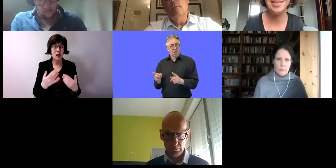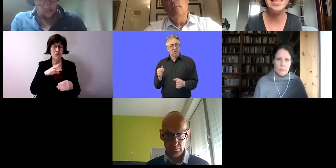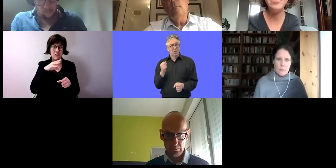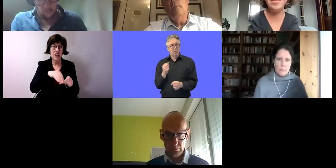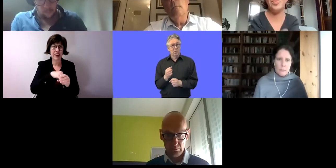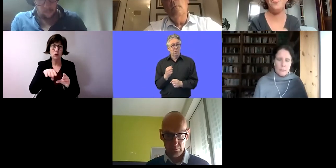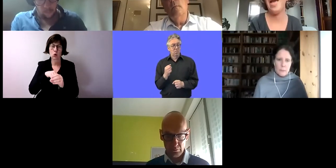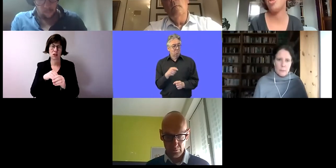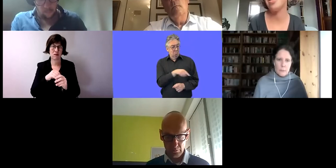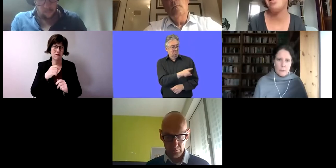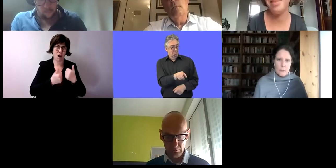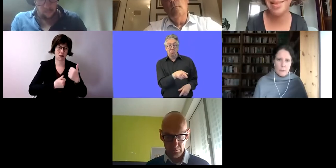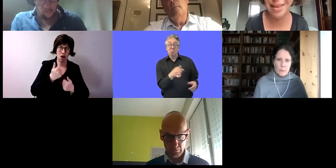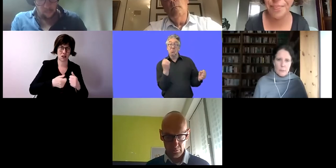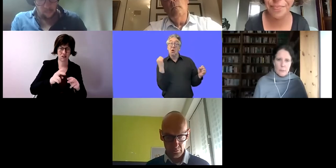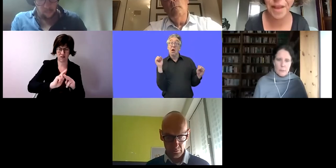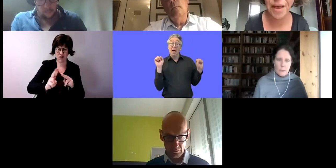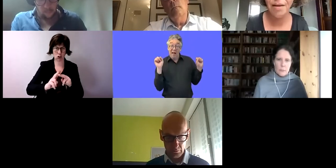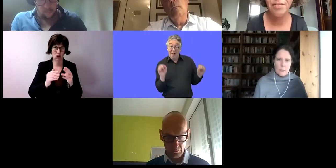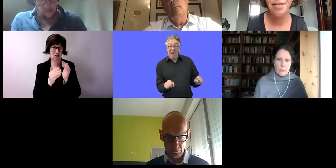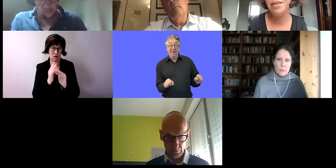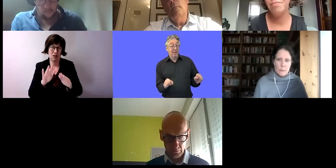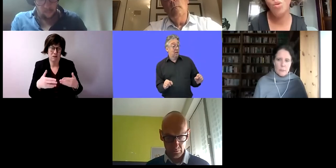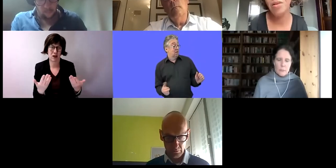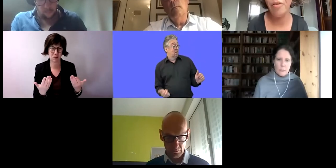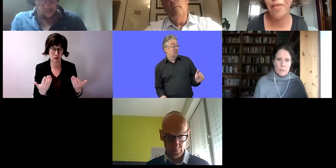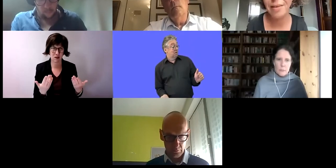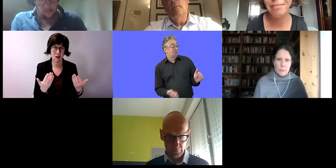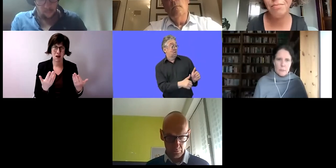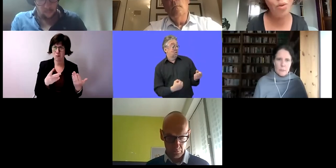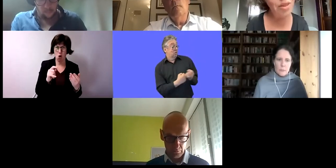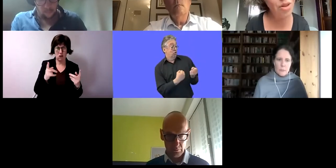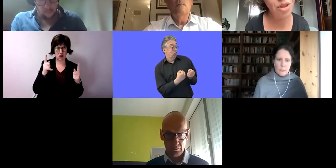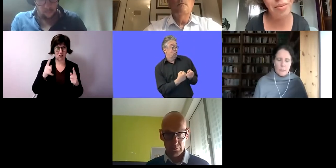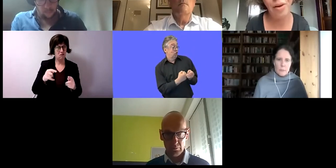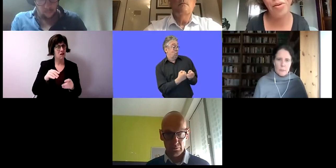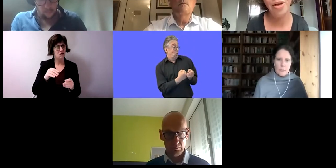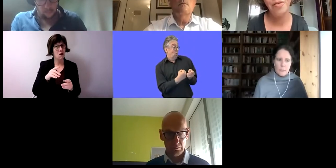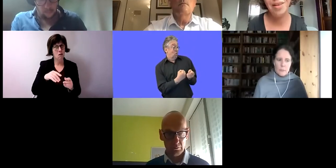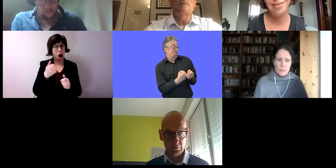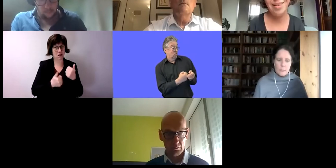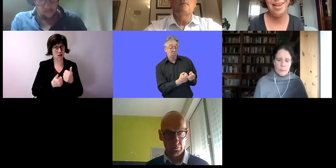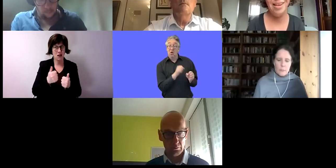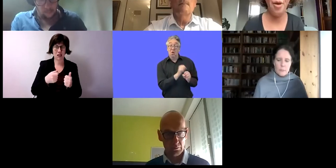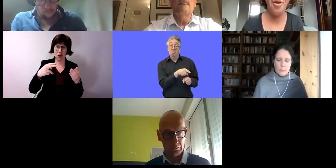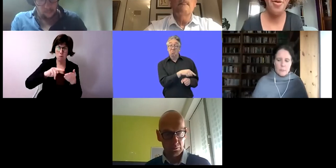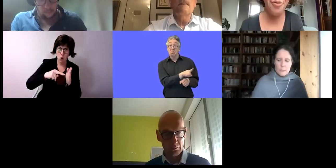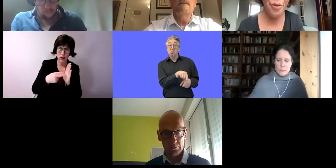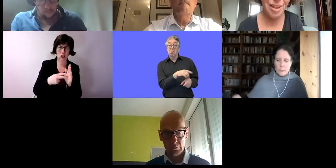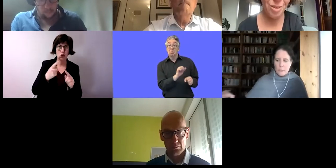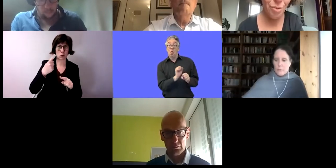Alternativen zum Werkstattsystem. Und die nur darauf warten, politisch, aber auch finanziell